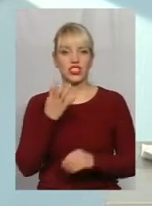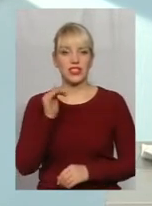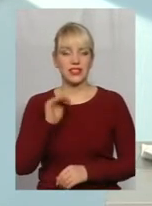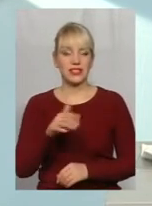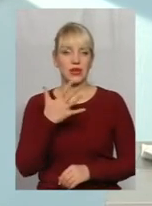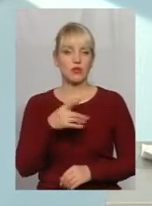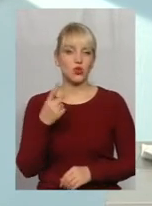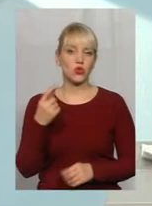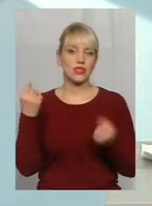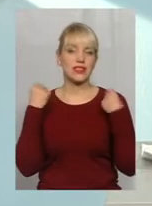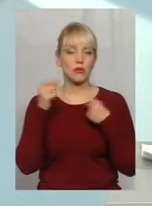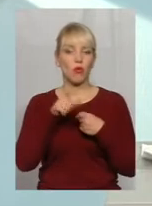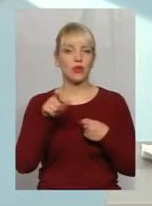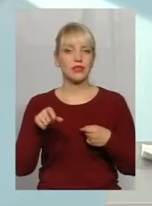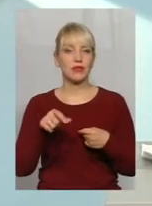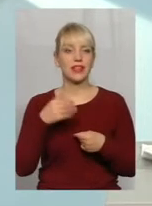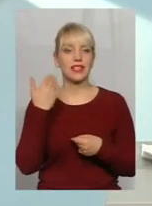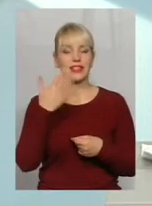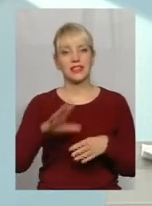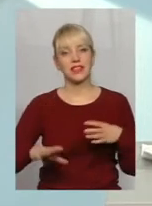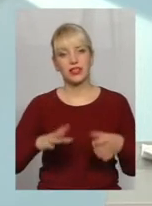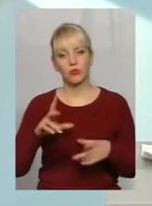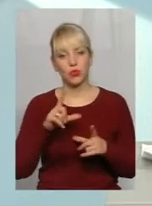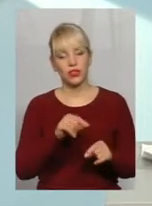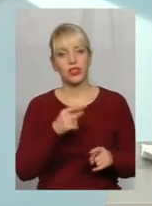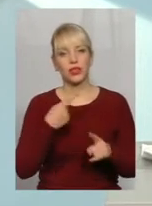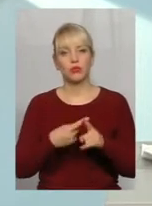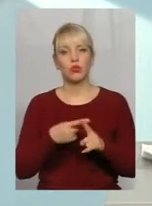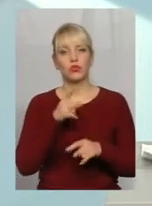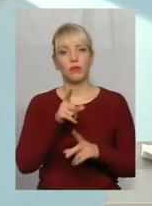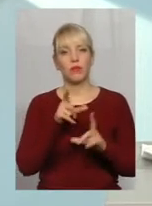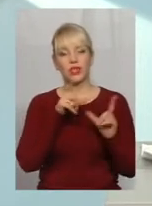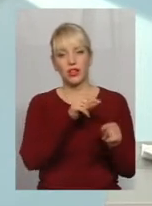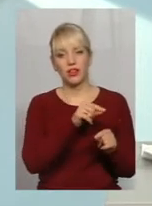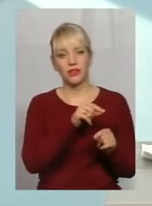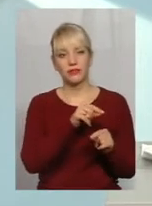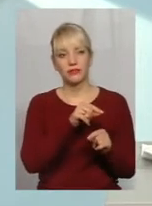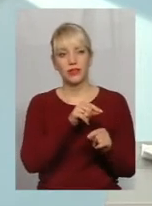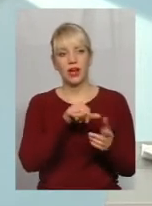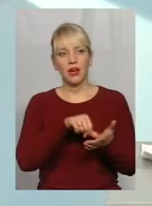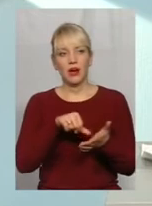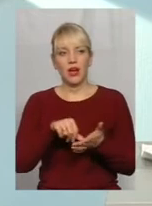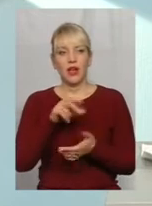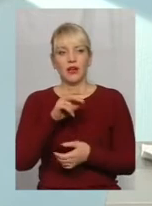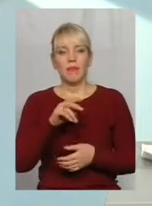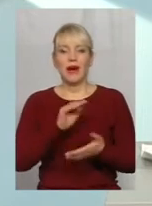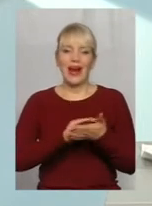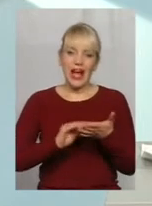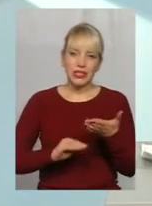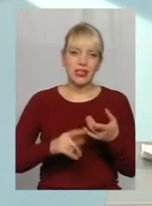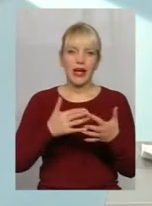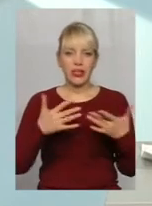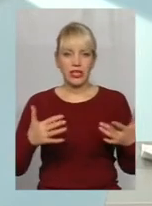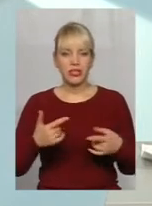51 спортсмен і їхні тренери поїхали, плюс там ще поїхали представники НОКа, преса і таке інше.